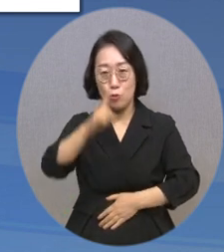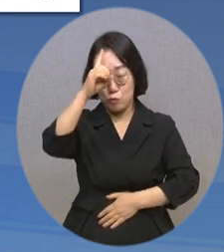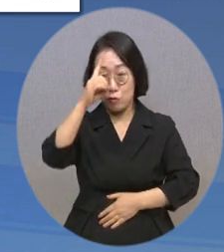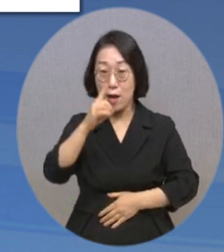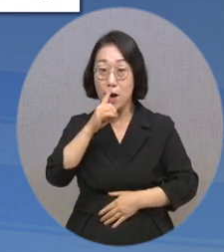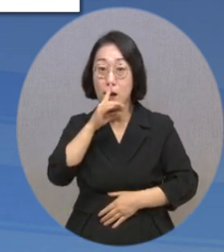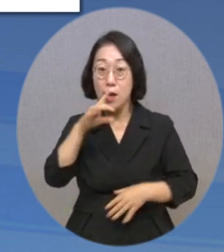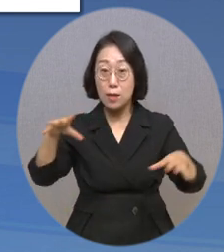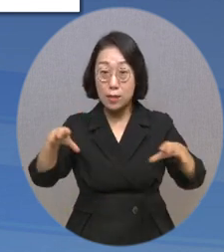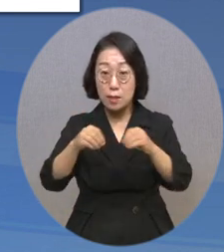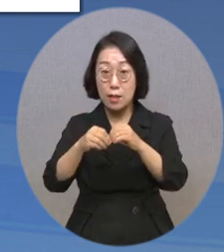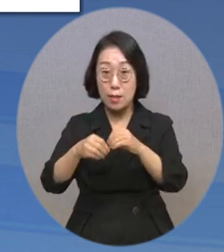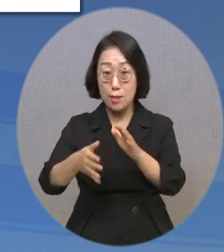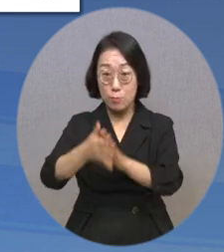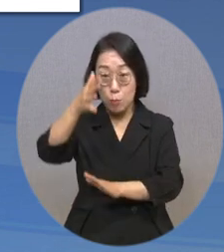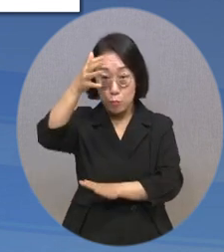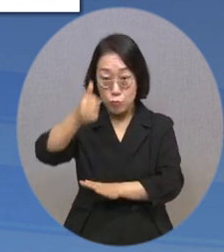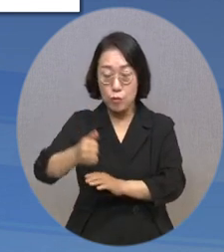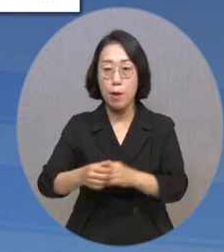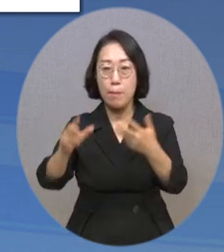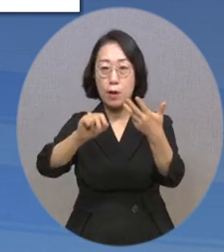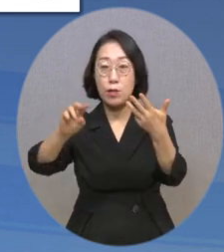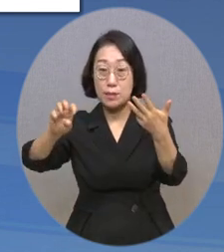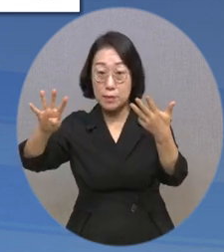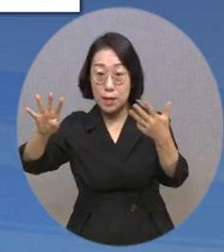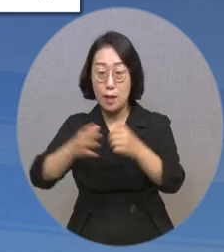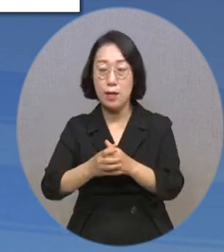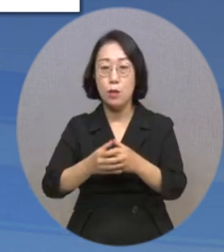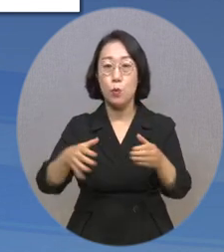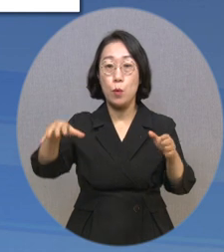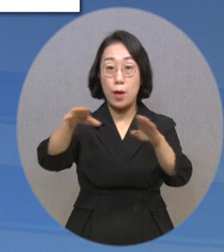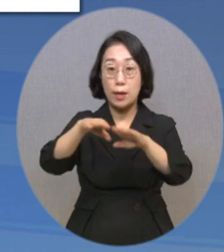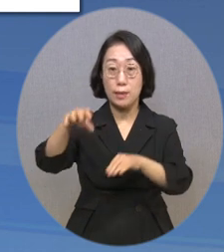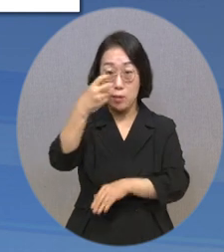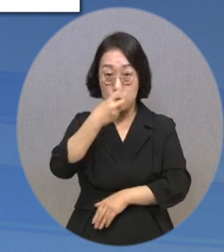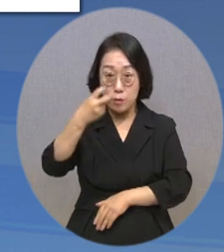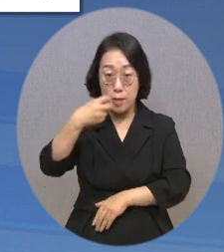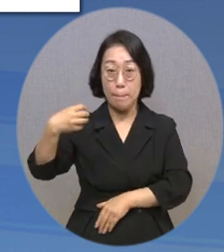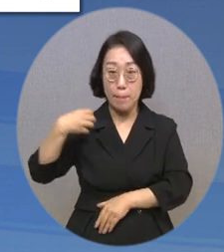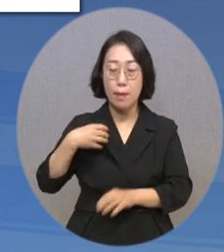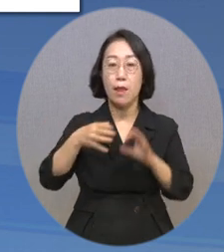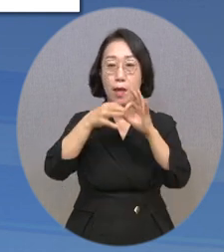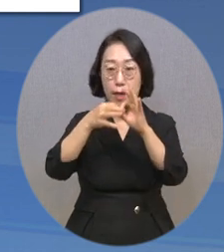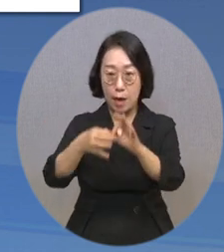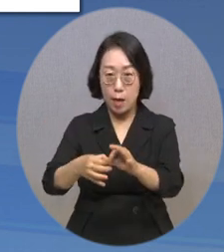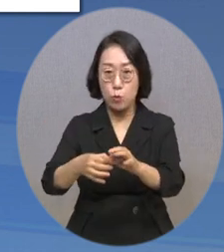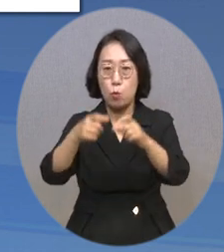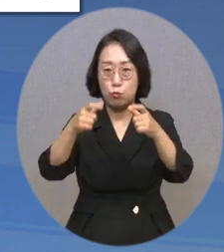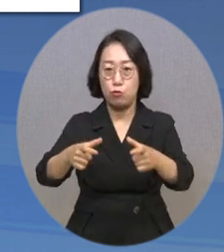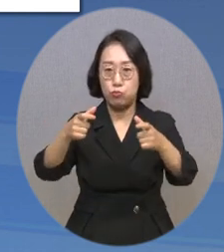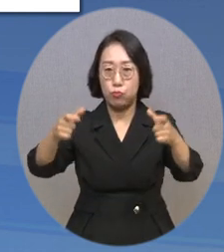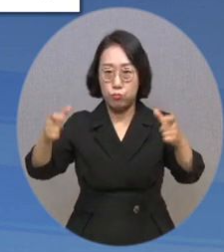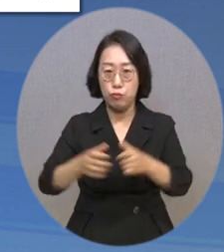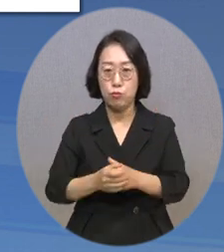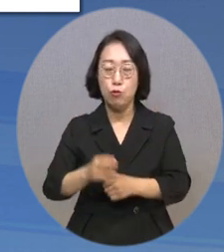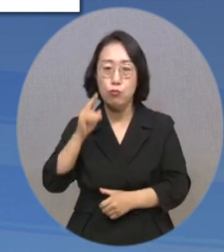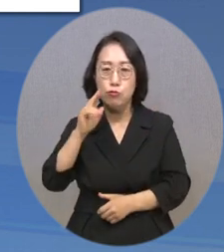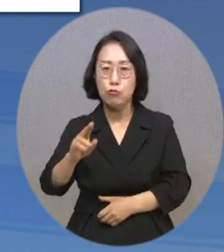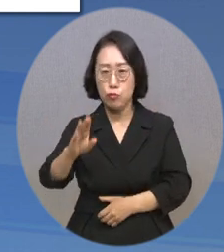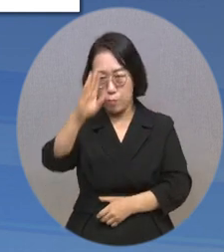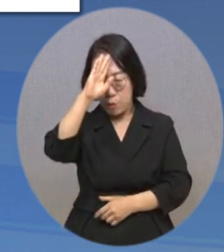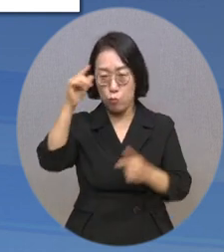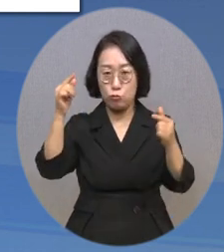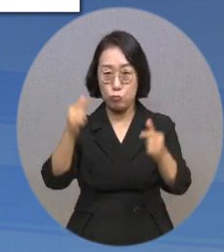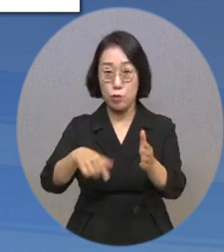중앙재난안전대책본부는 지난 8월 24일 요양시설 의료 기동 전담반을 지속적으로 확충하고 중증 완화를 위한